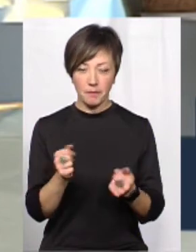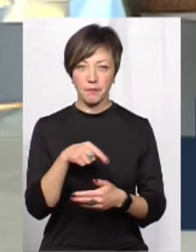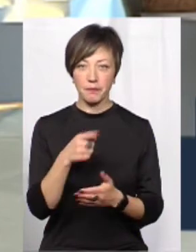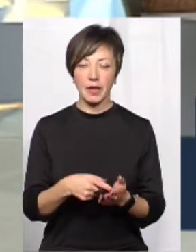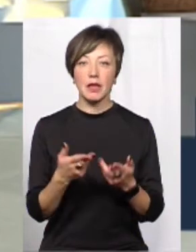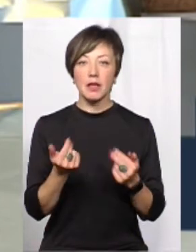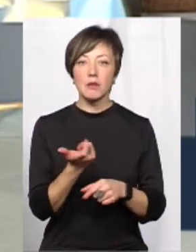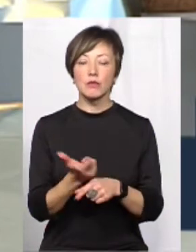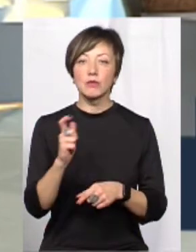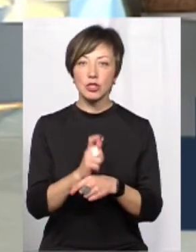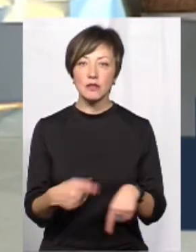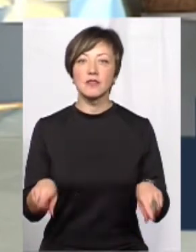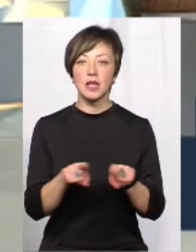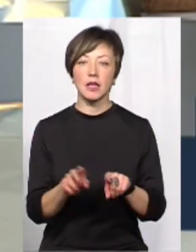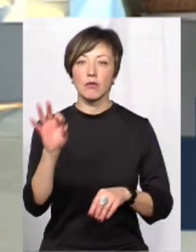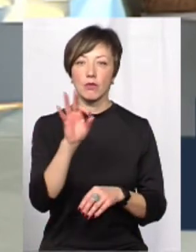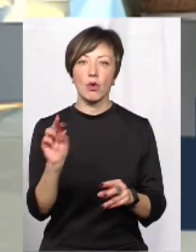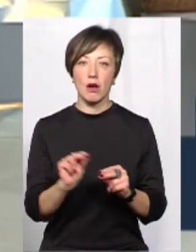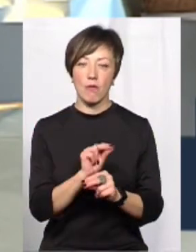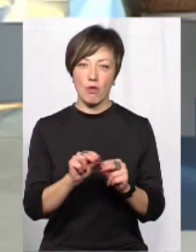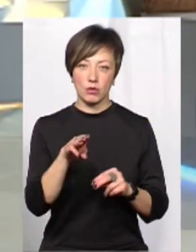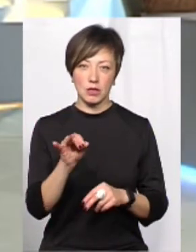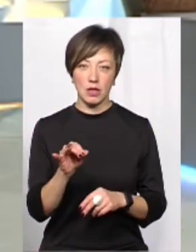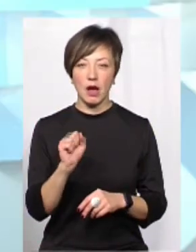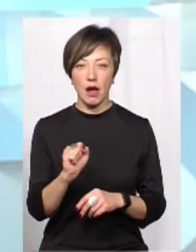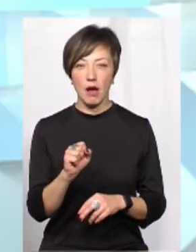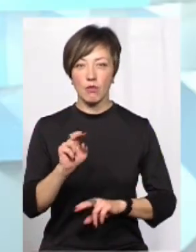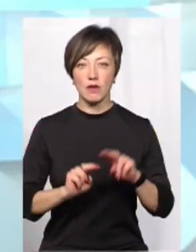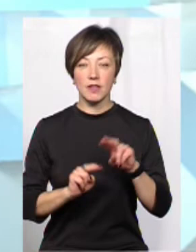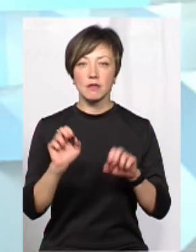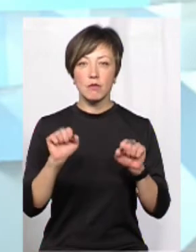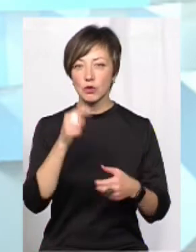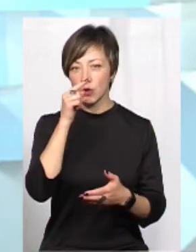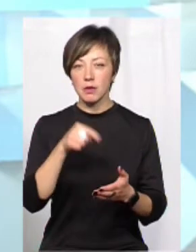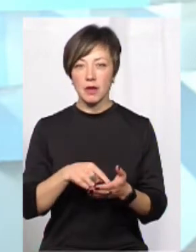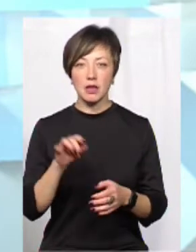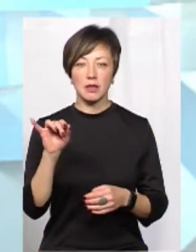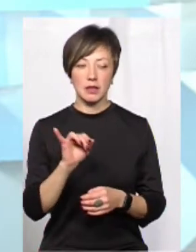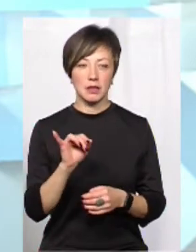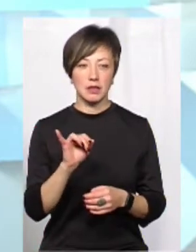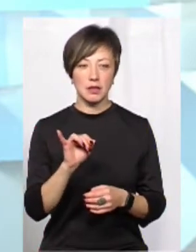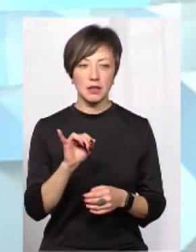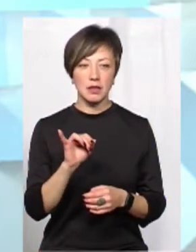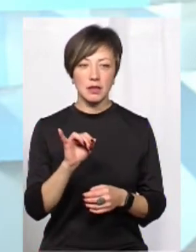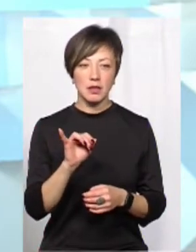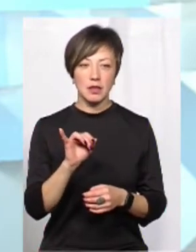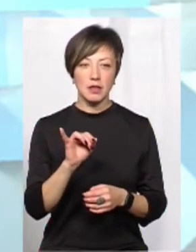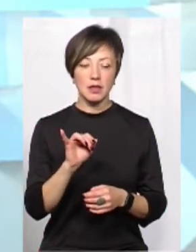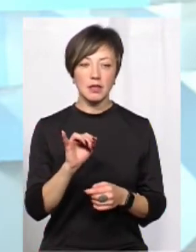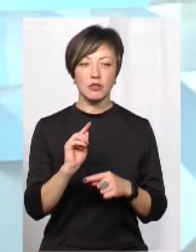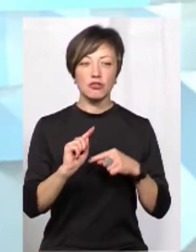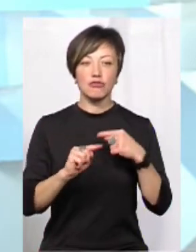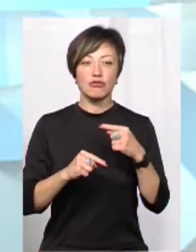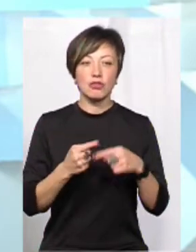Власне, в більшій мірі все-таки про ремонти. Але будівництво може потрапляти, скажімо так, через